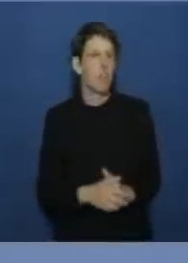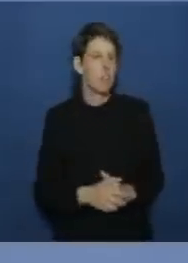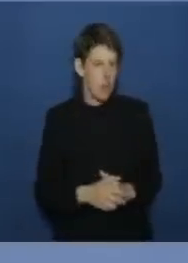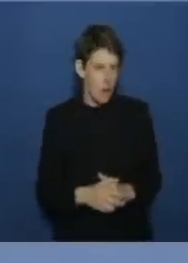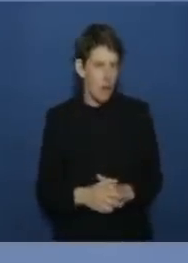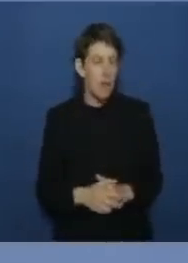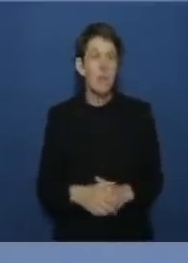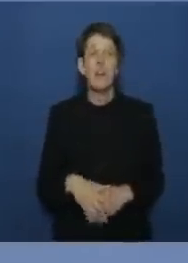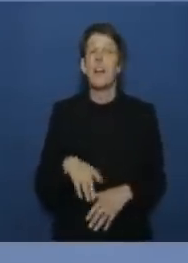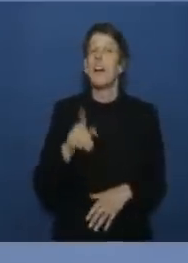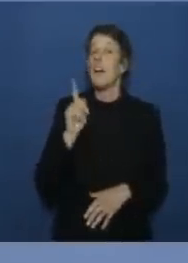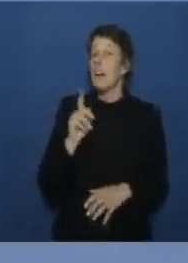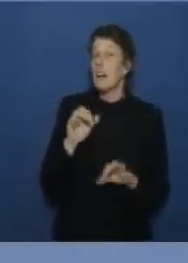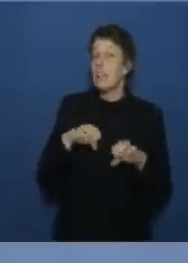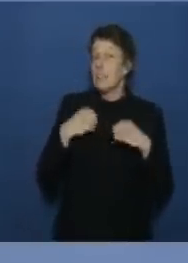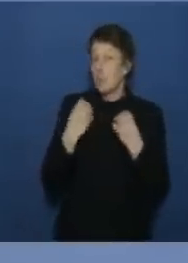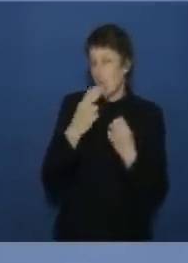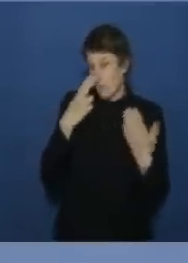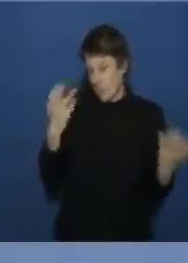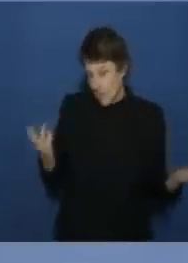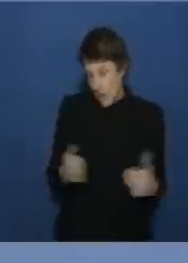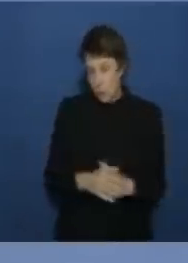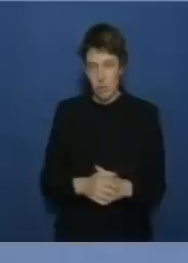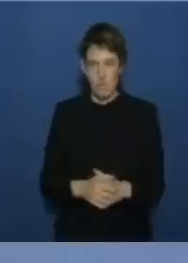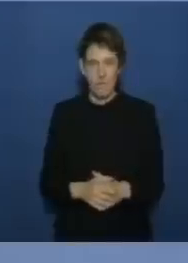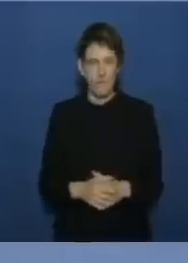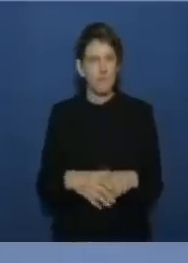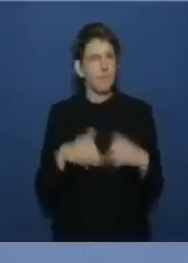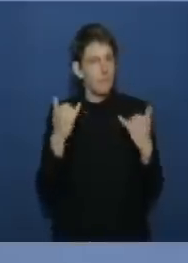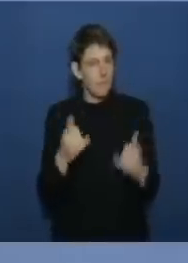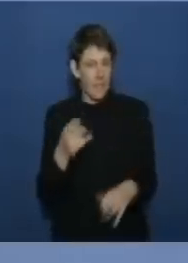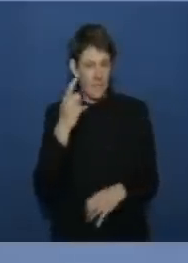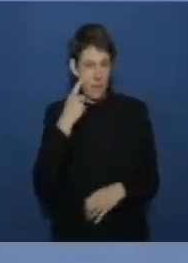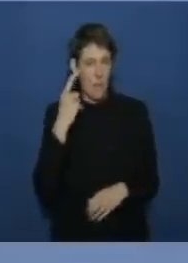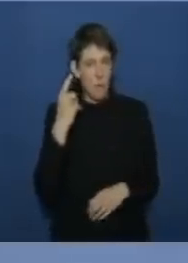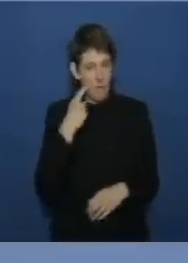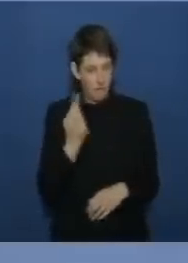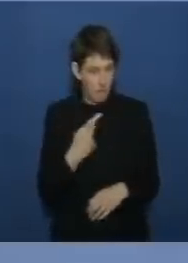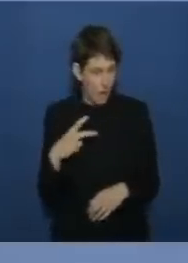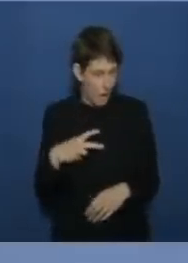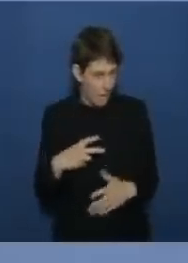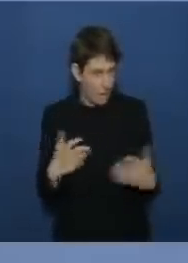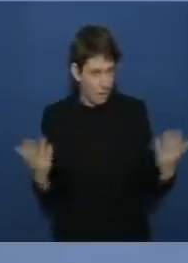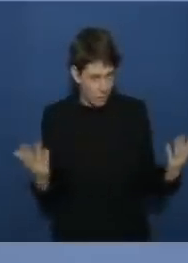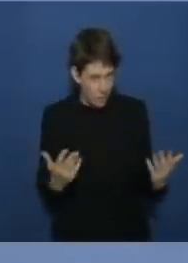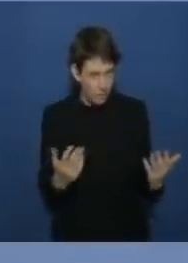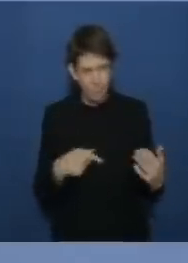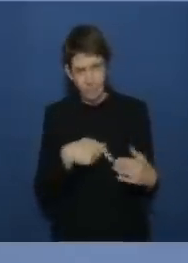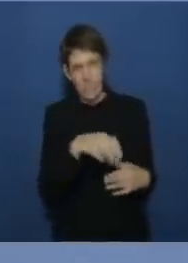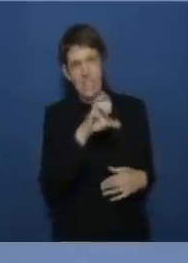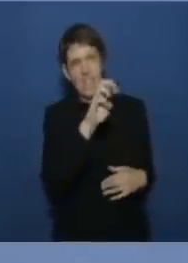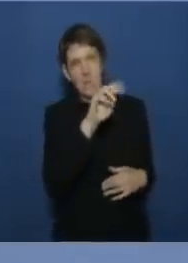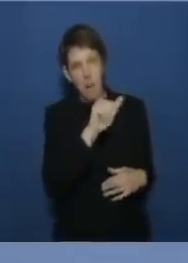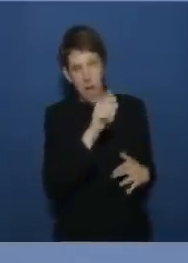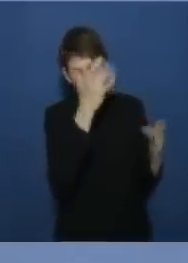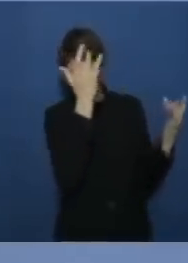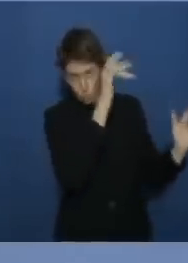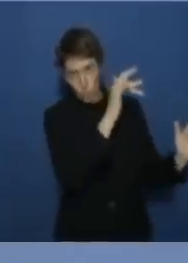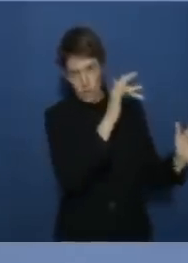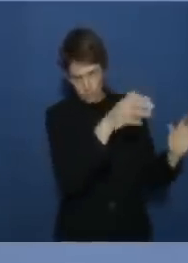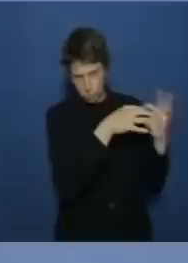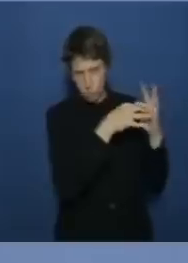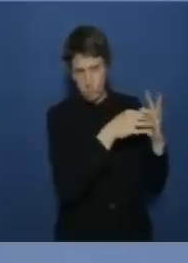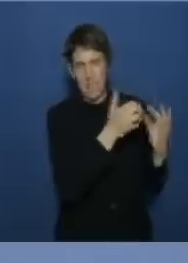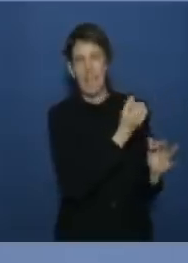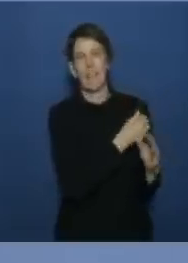was ist die situation wir haben jetzt zunächst einmal wir erwarten jetzt zunächst einmal die zulassung der ema für den